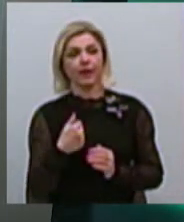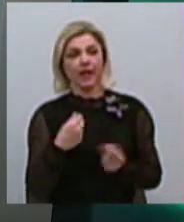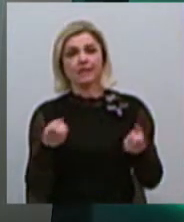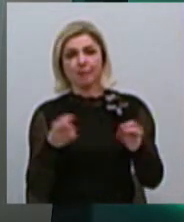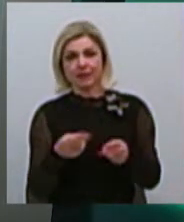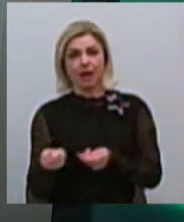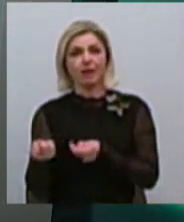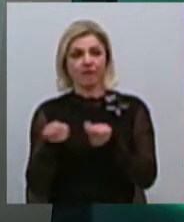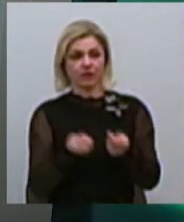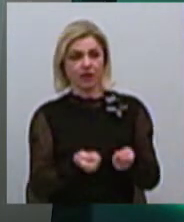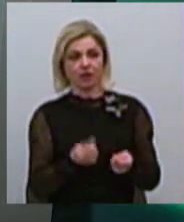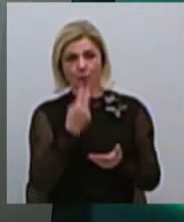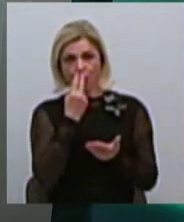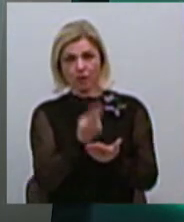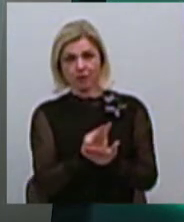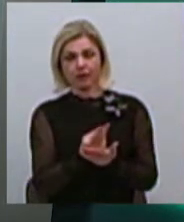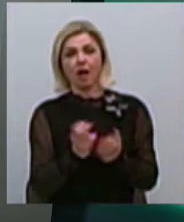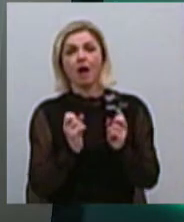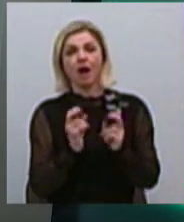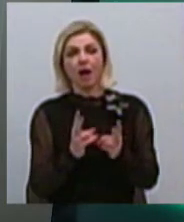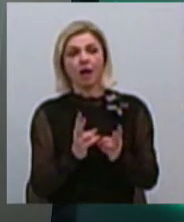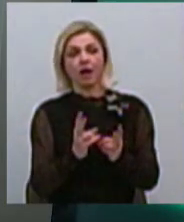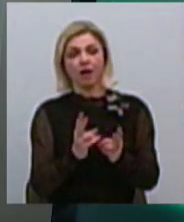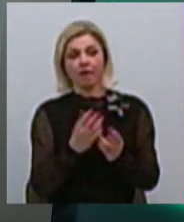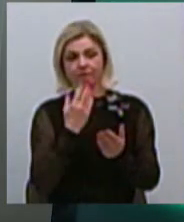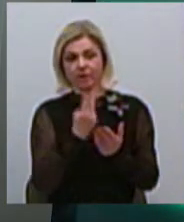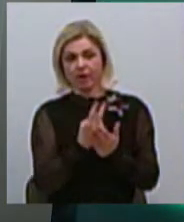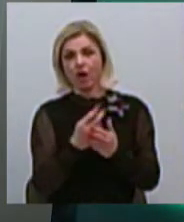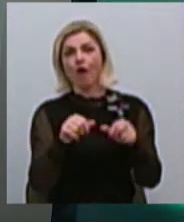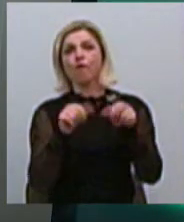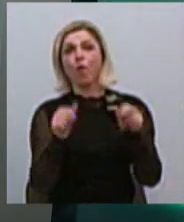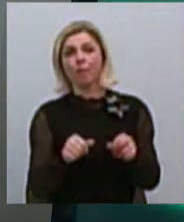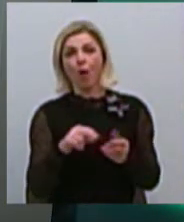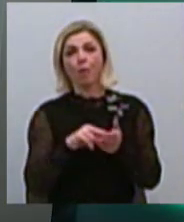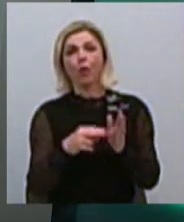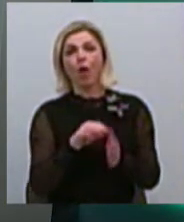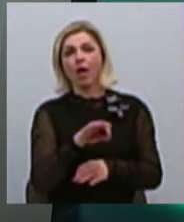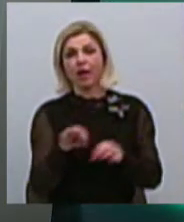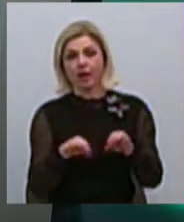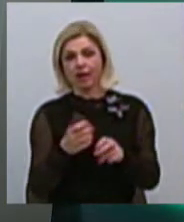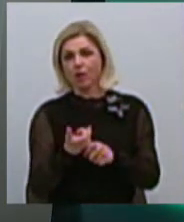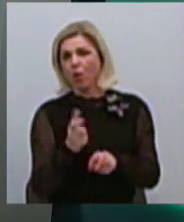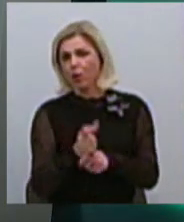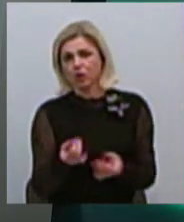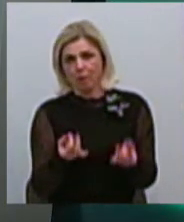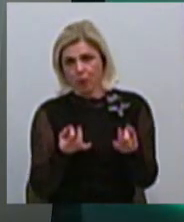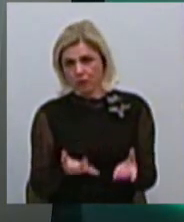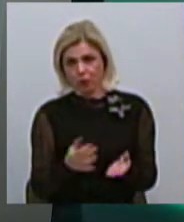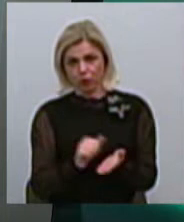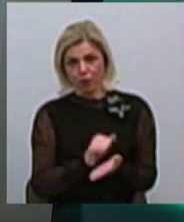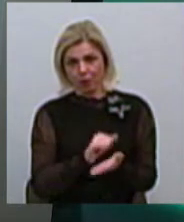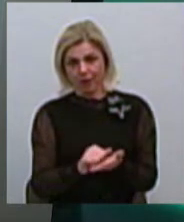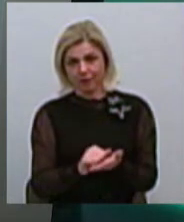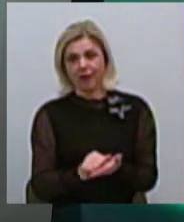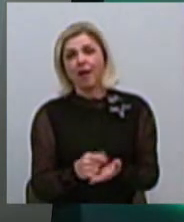показати, яким образом виглядеть сама форма проєкта. Це дуже простий документ. Тобто,